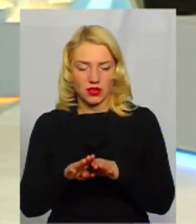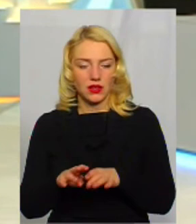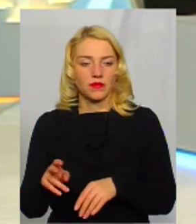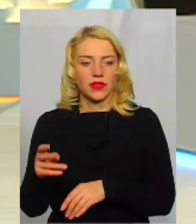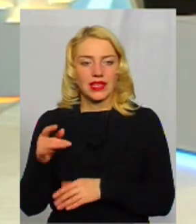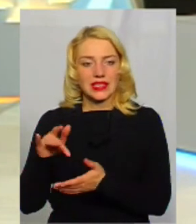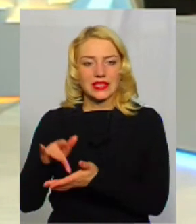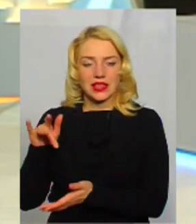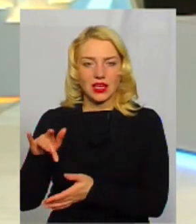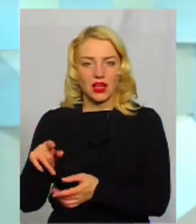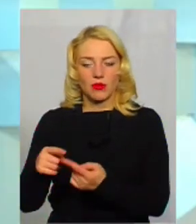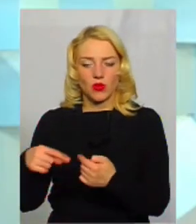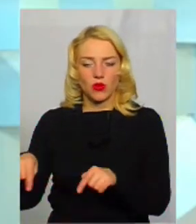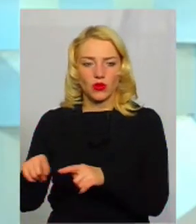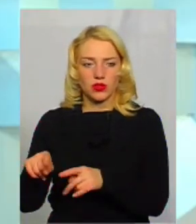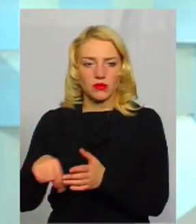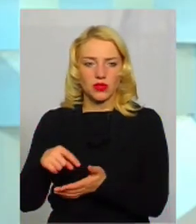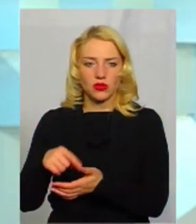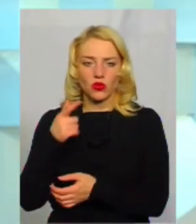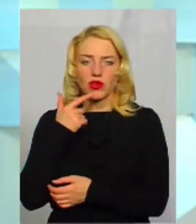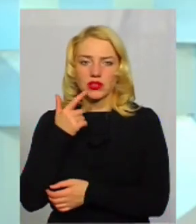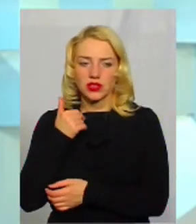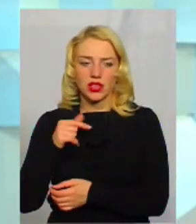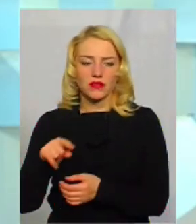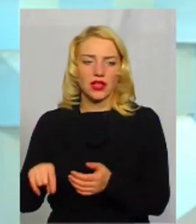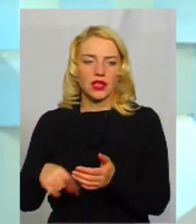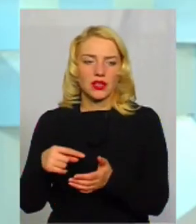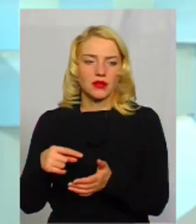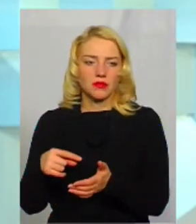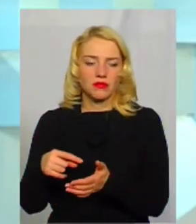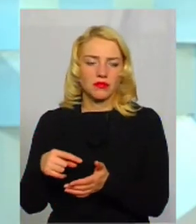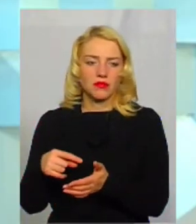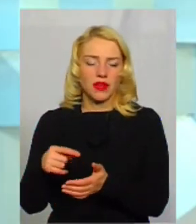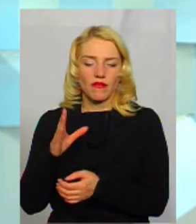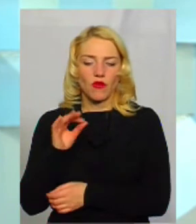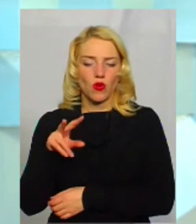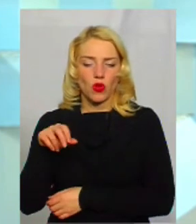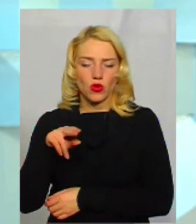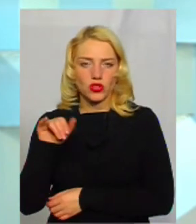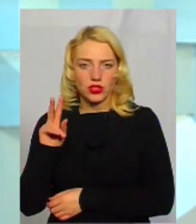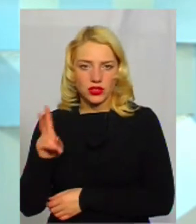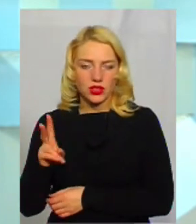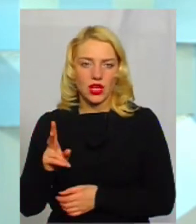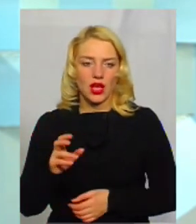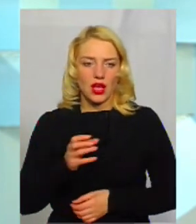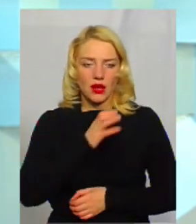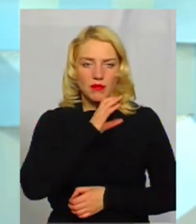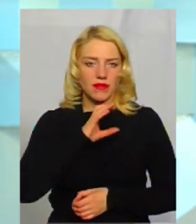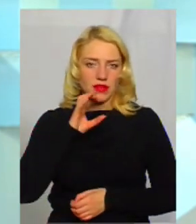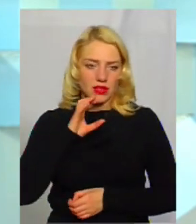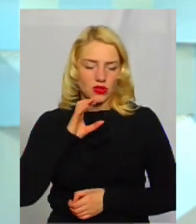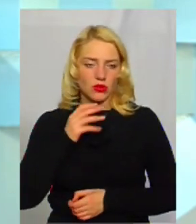В Центральному окрузі місто Красилив і Волочиськ, і в Північному